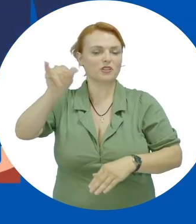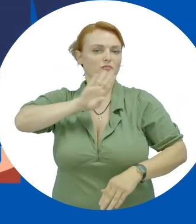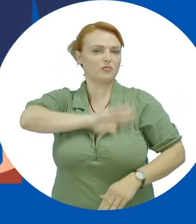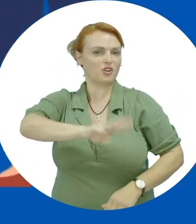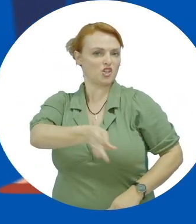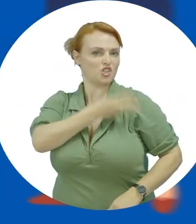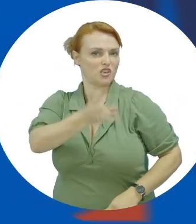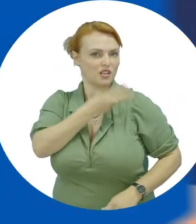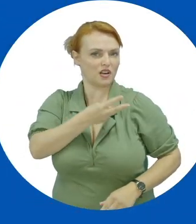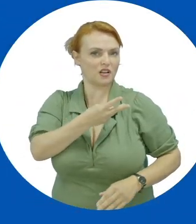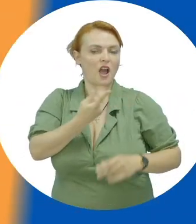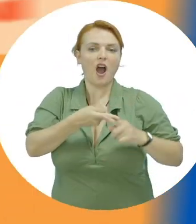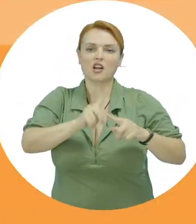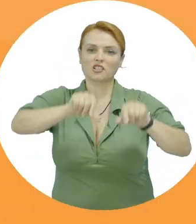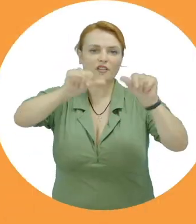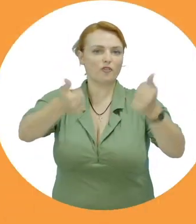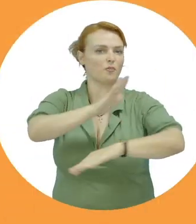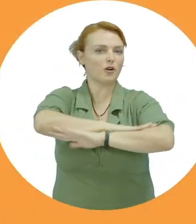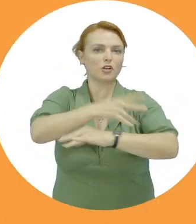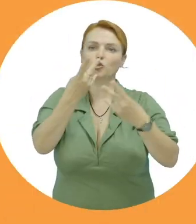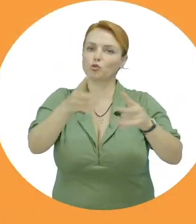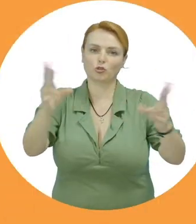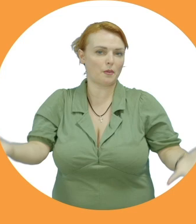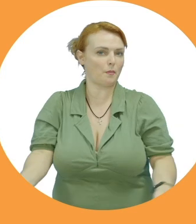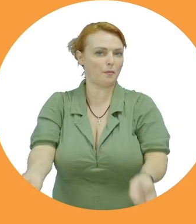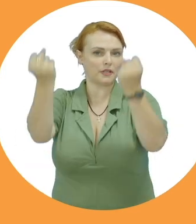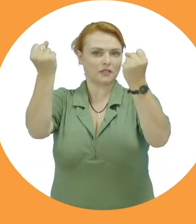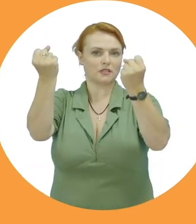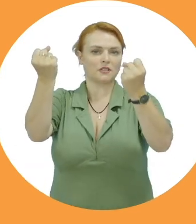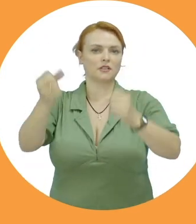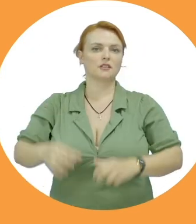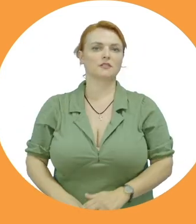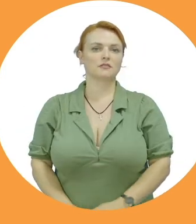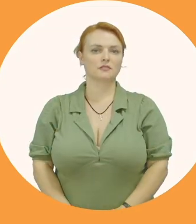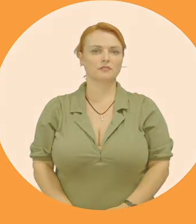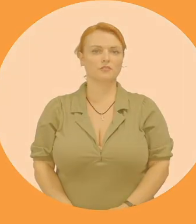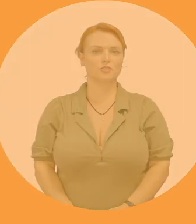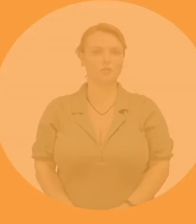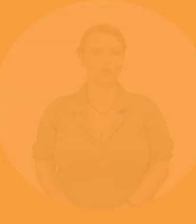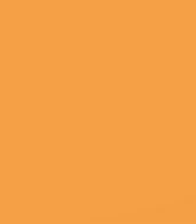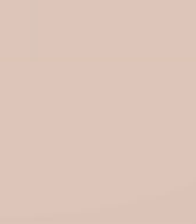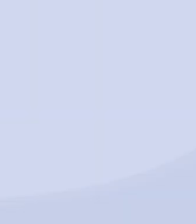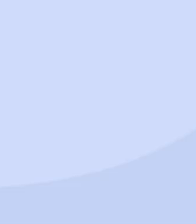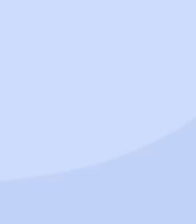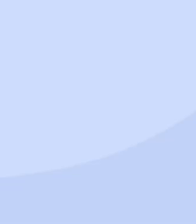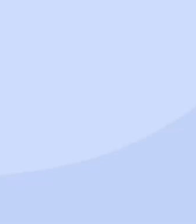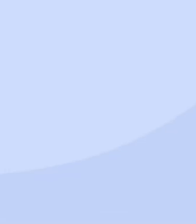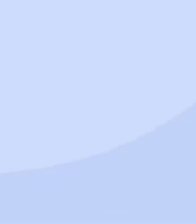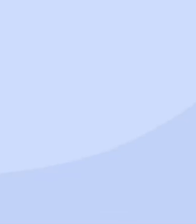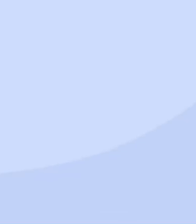poate descuraja candidați buni. Nu tolerez discursul sexist. Îl raportez.